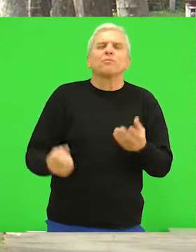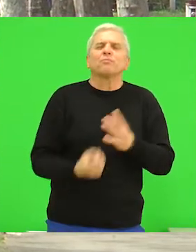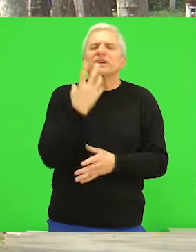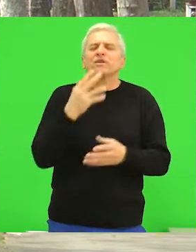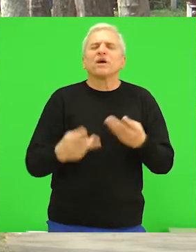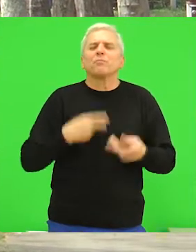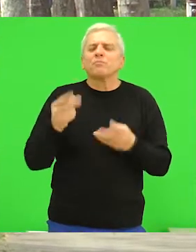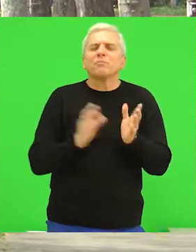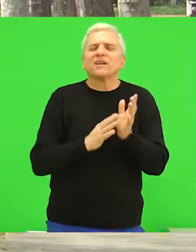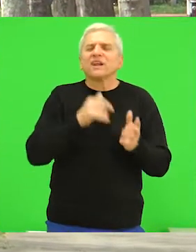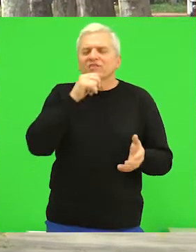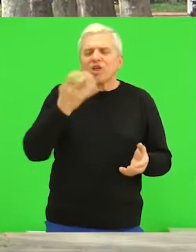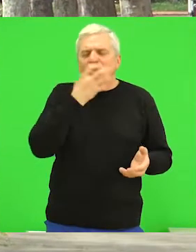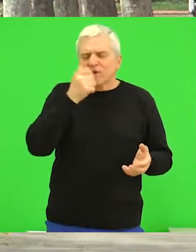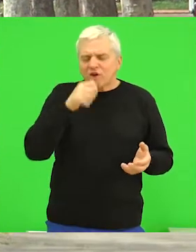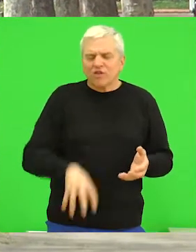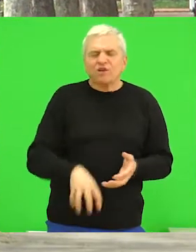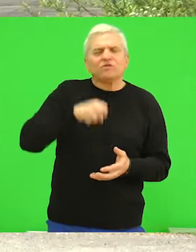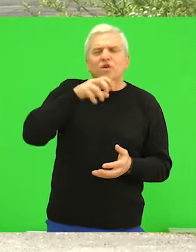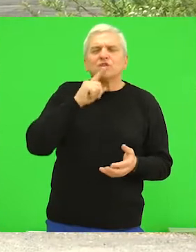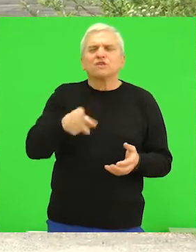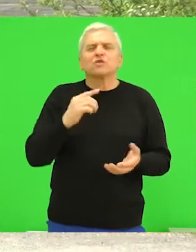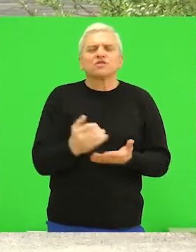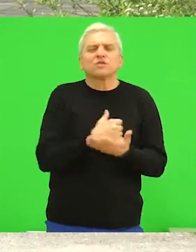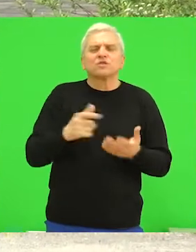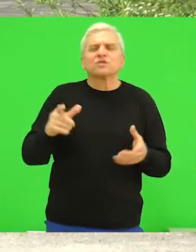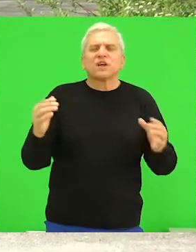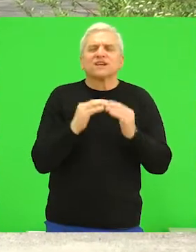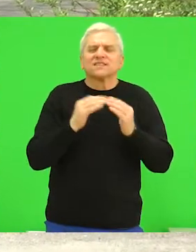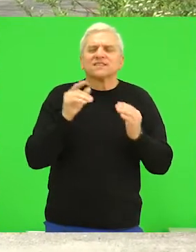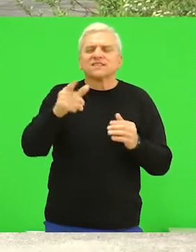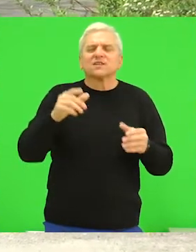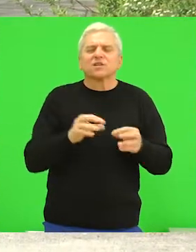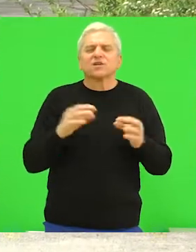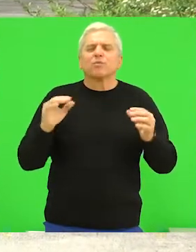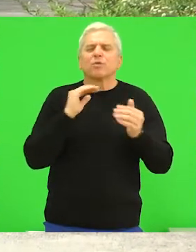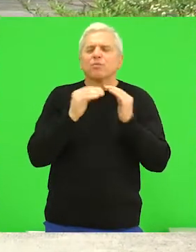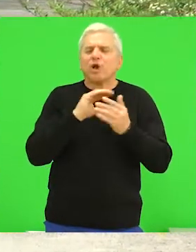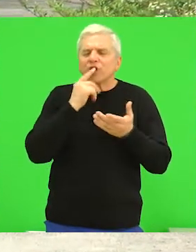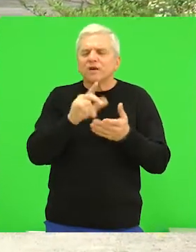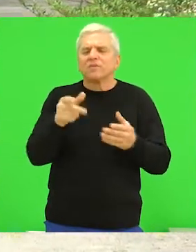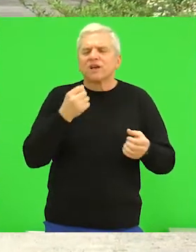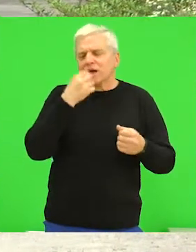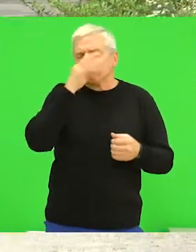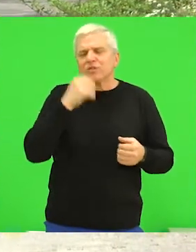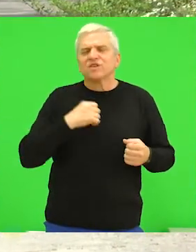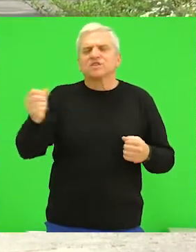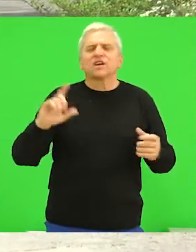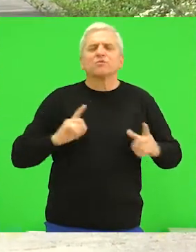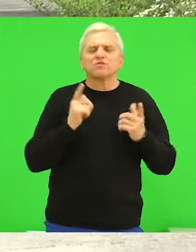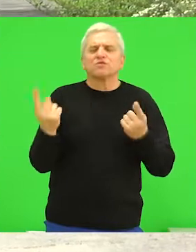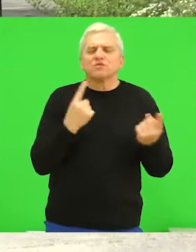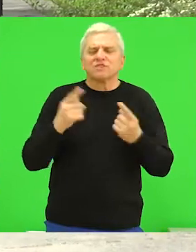mineralnih sirovina i geotermalnih resursa, koja se koriste u skladu sa programom za unapređenje uslova